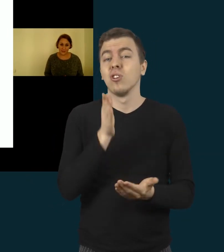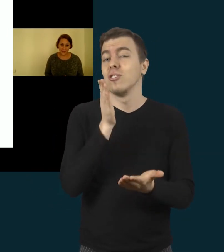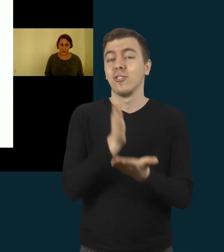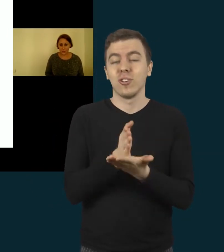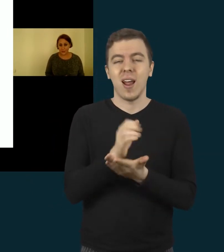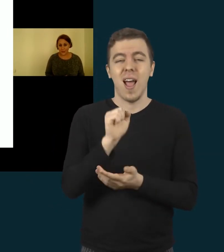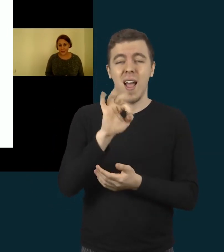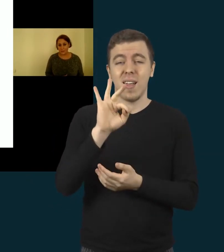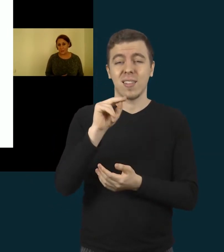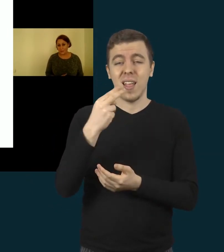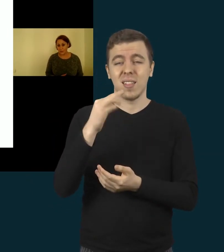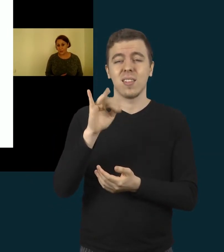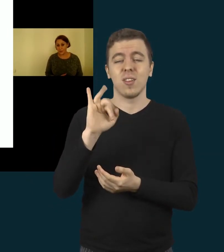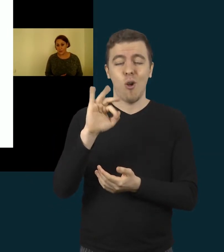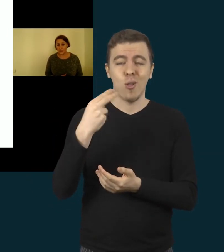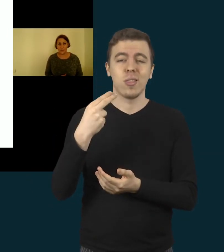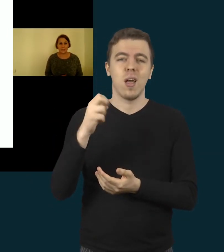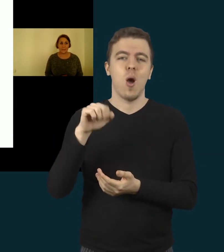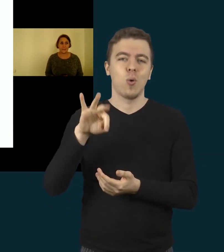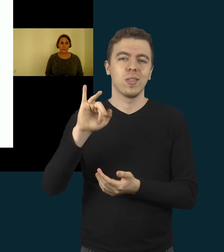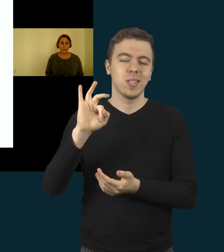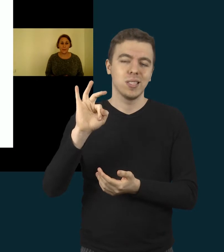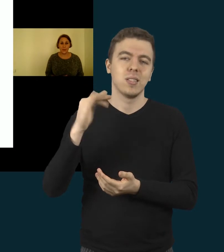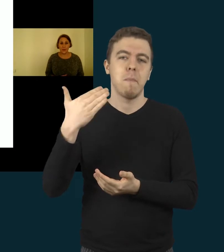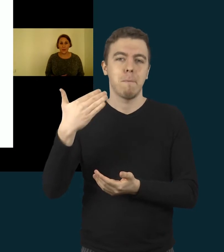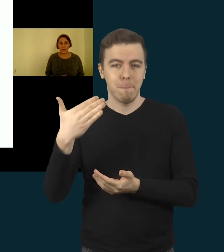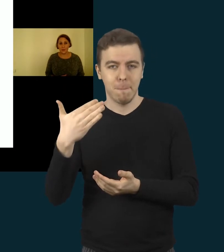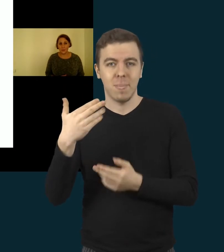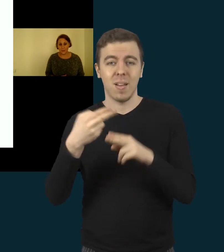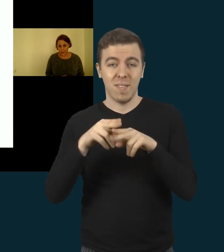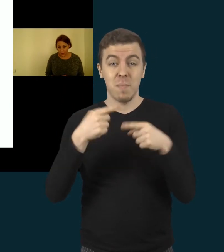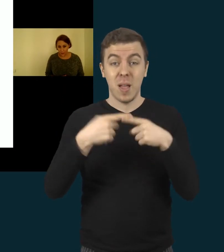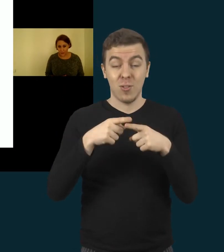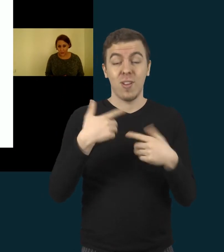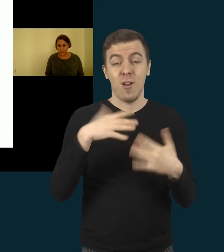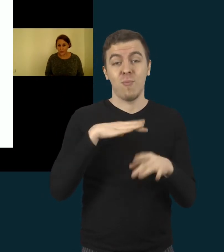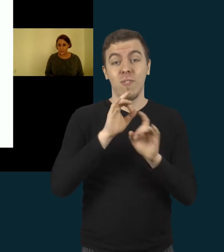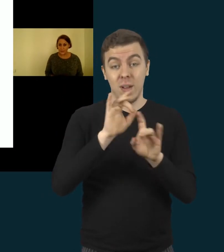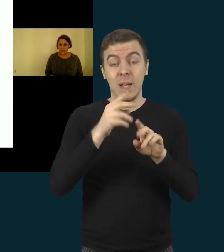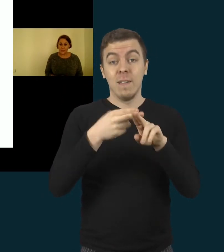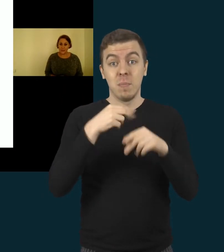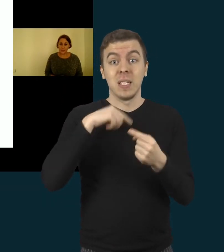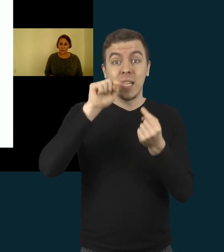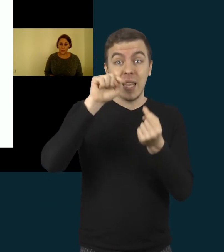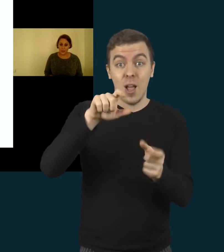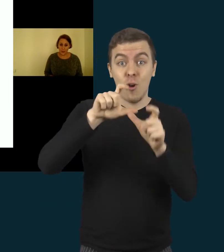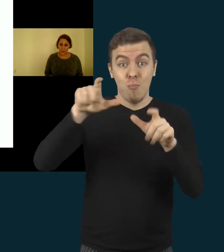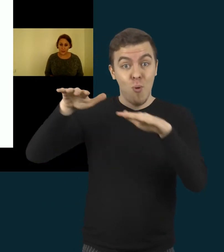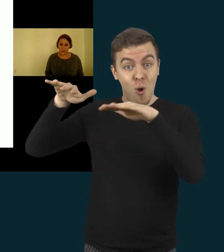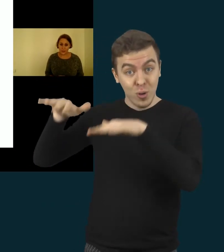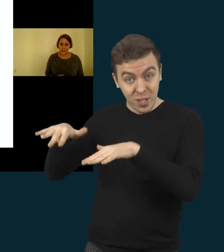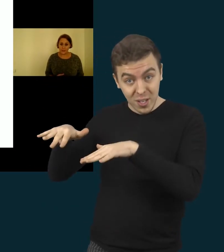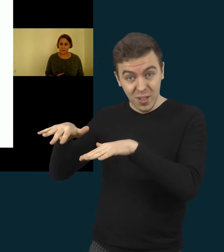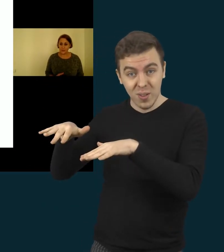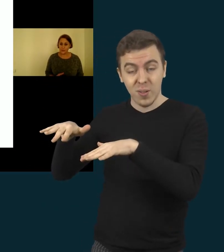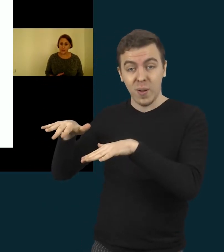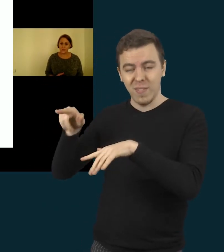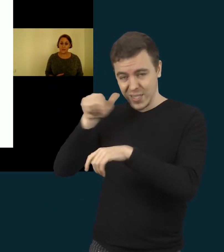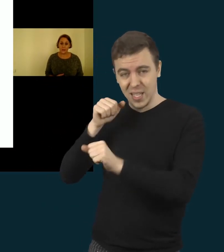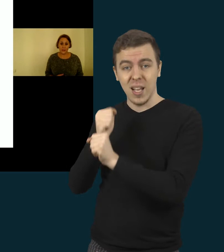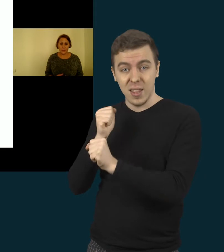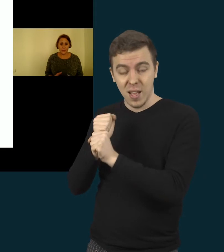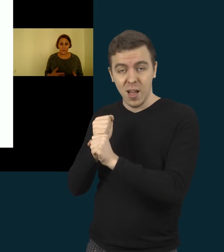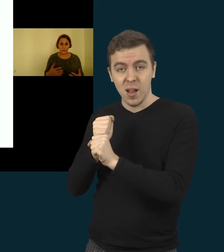attention autism metodas, kuri mes taikom mokykloje. Ir kaip jau minėjau, tai tokia